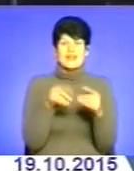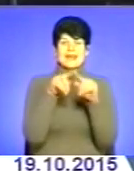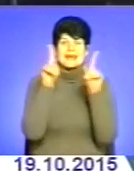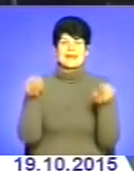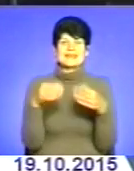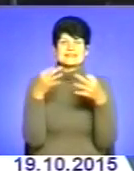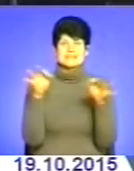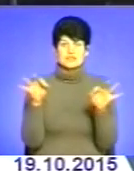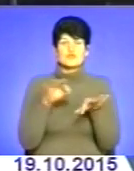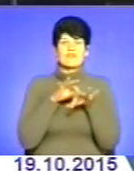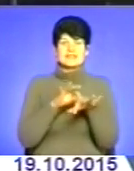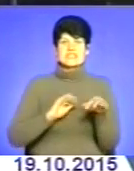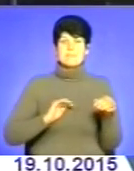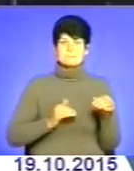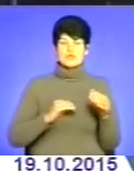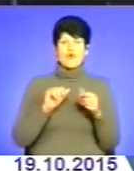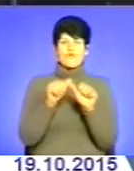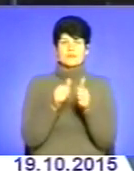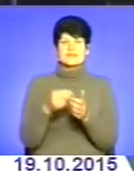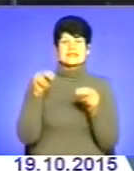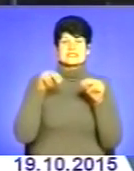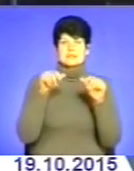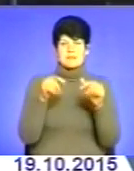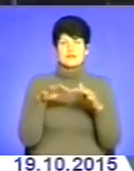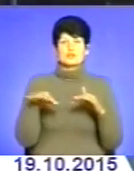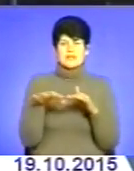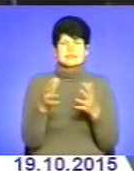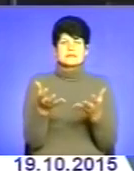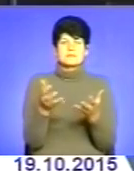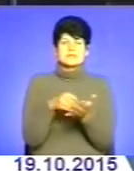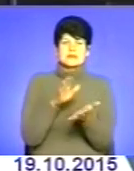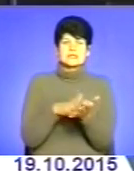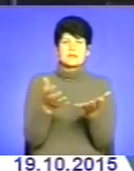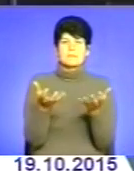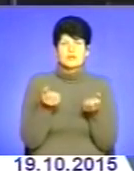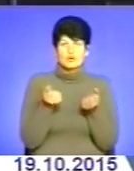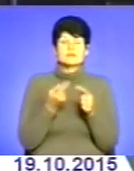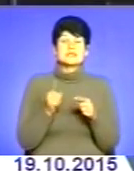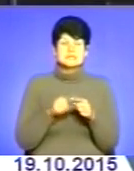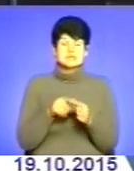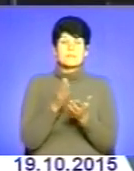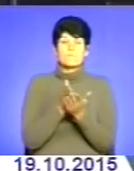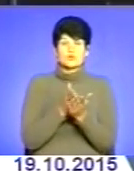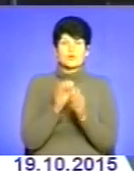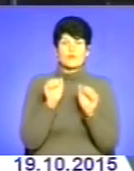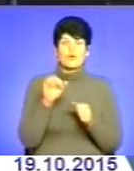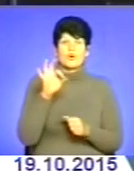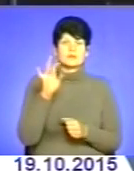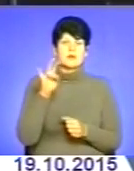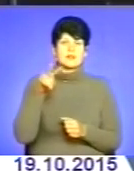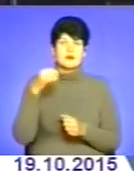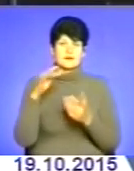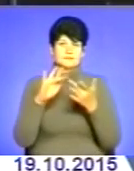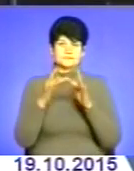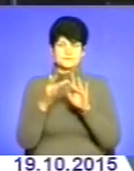ведення бізнесу Оформити земельну ділянку та записатись на прийом до будь-якого чиновника Відтепер ці послуги доступні в онлайн-режимі В